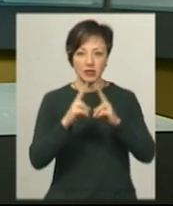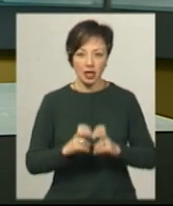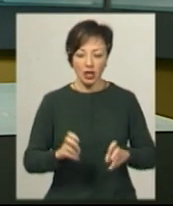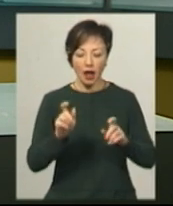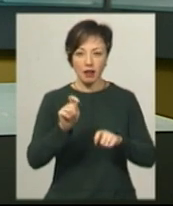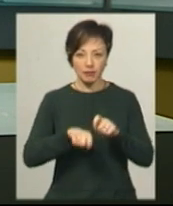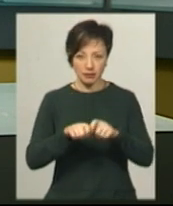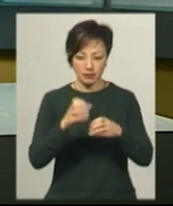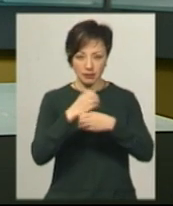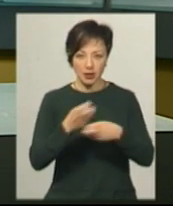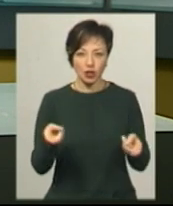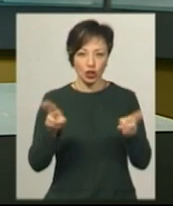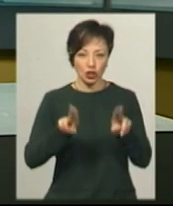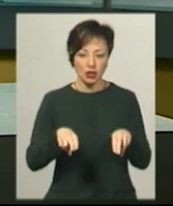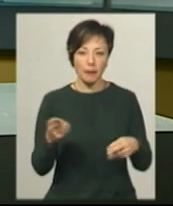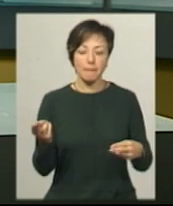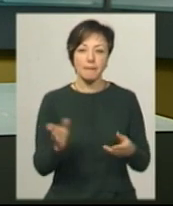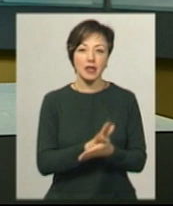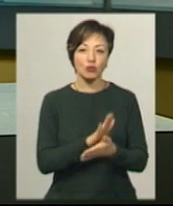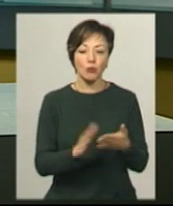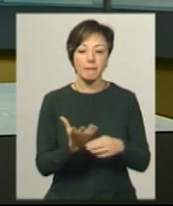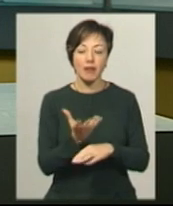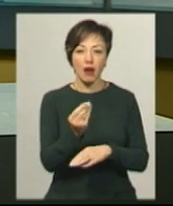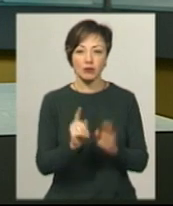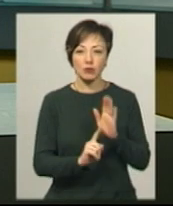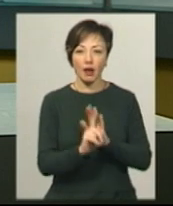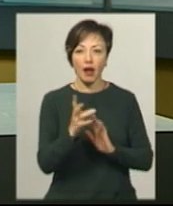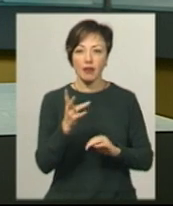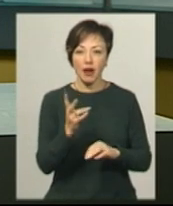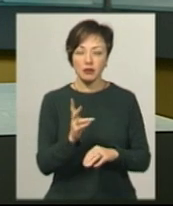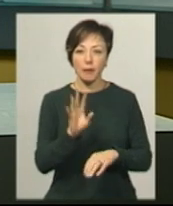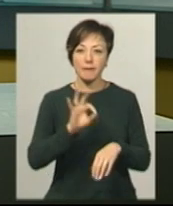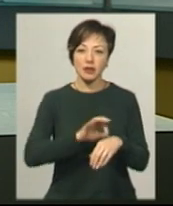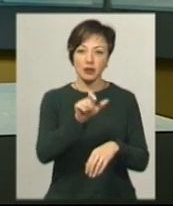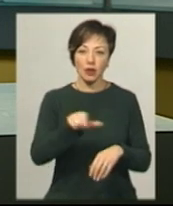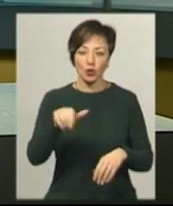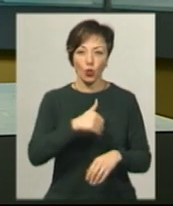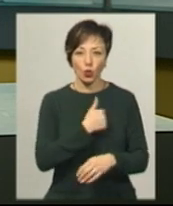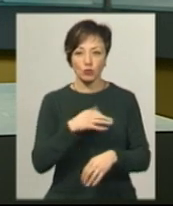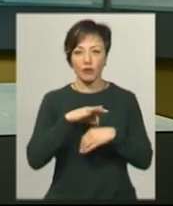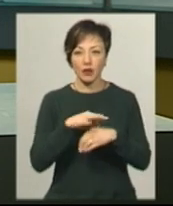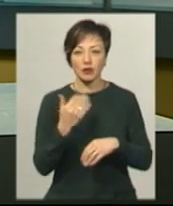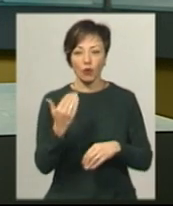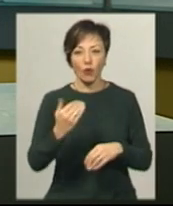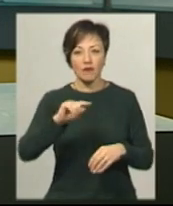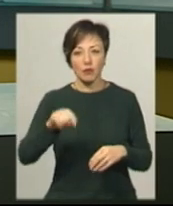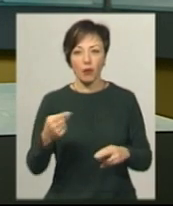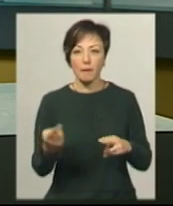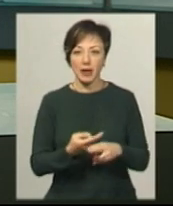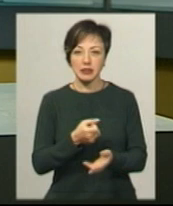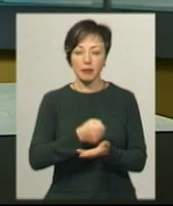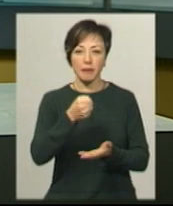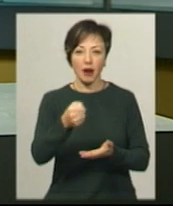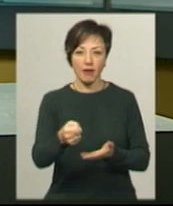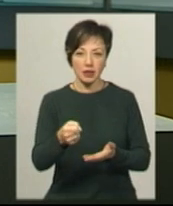пацієнтів залишаться безкоштовними. Платними з цього року будуть аналізи, які пацієнт хоче, аби йому провели на його вимогу без направлення